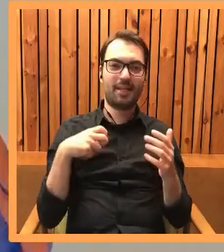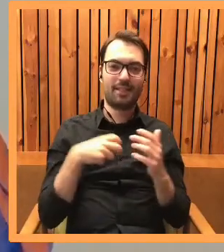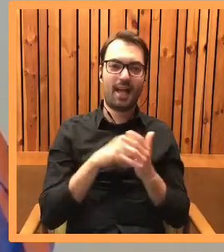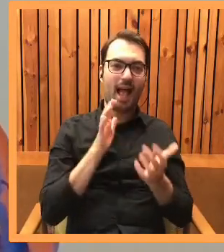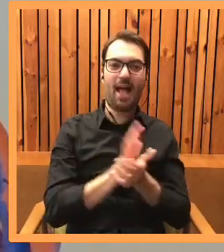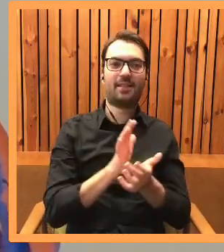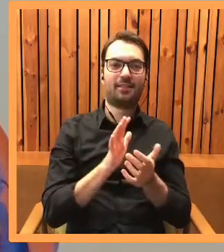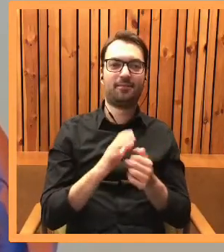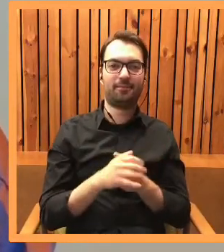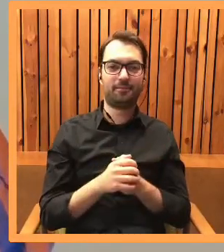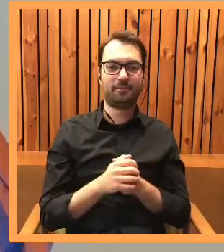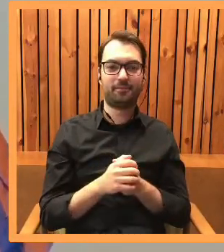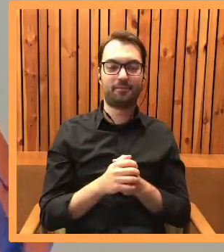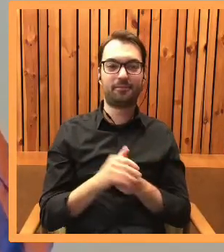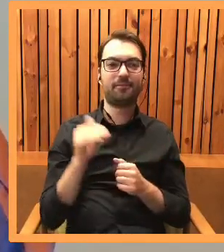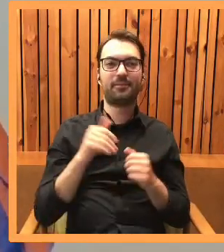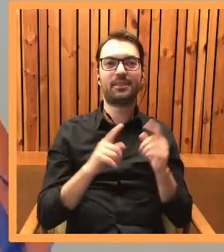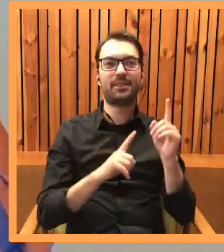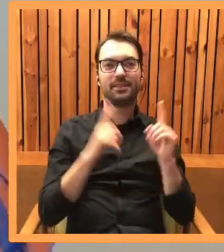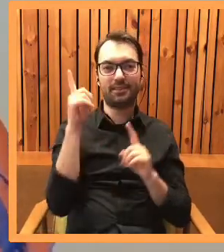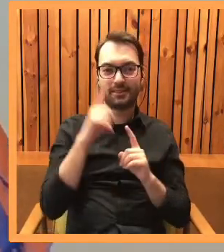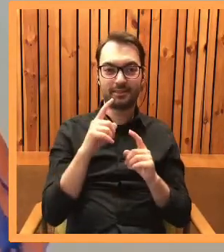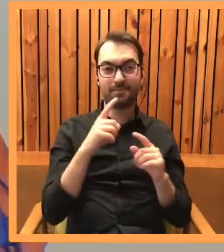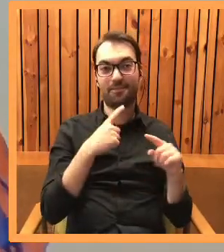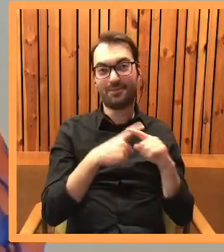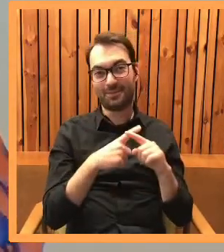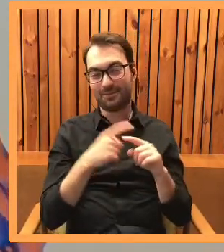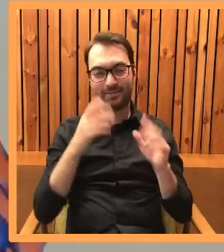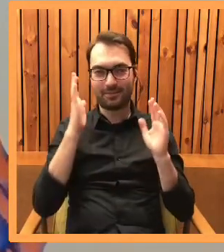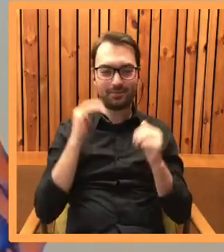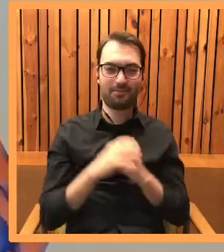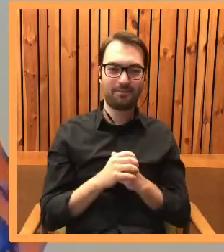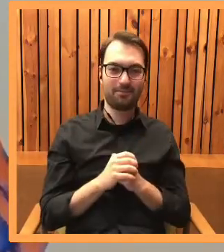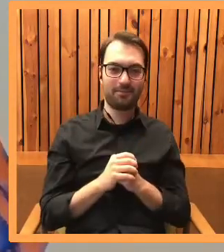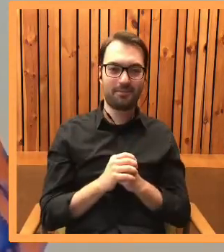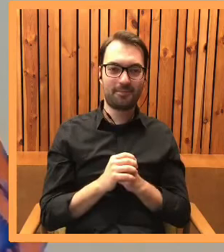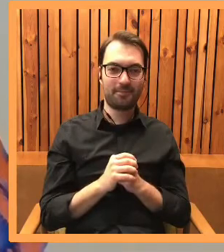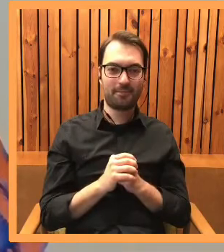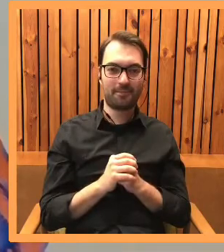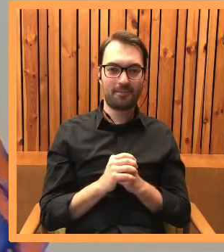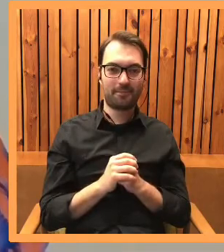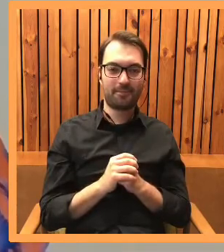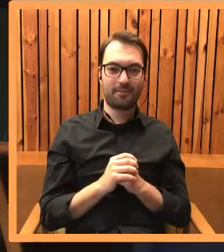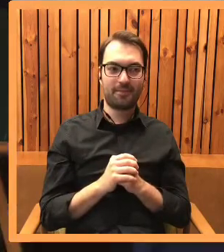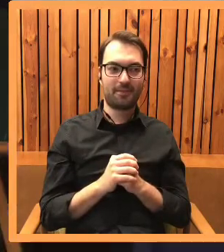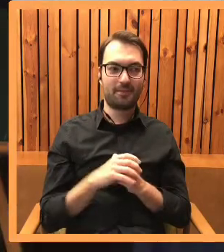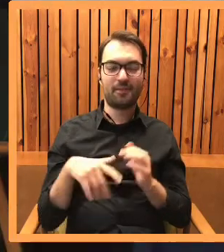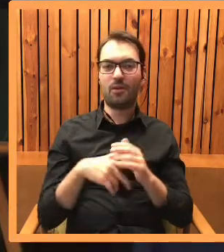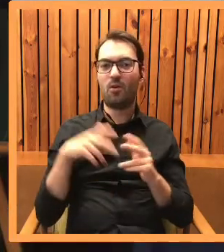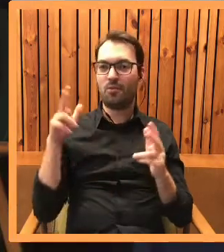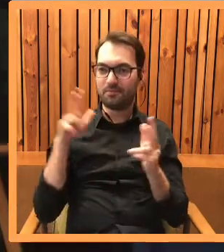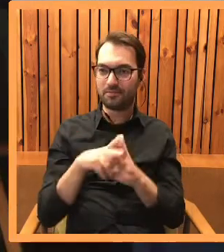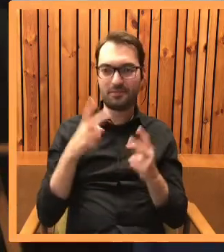charakteru, która być może czasami nie jest zaletą, wchodzi, ma duży udział. Upór jest bardzo istotny, myślę, że w